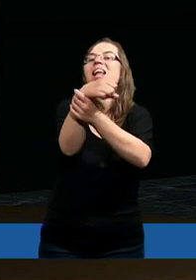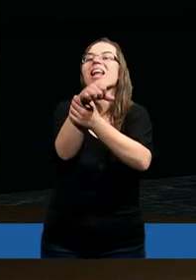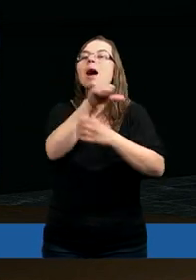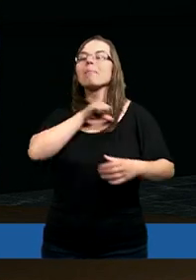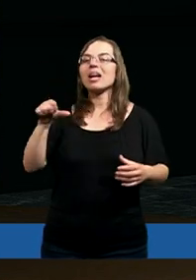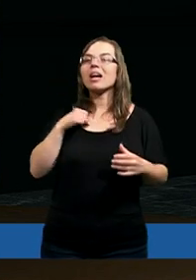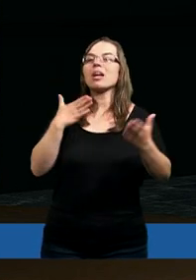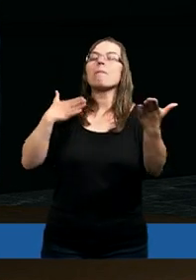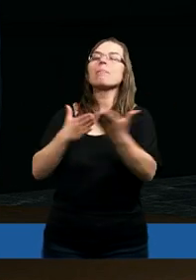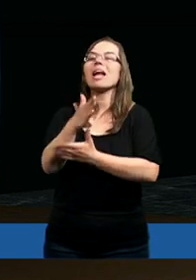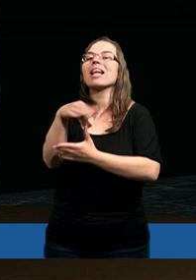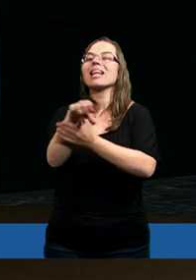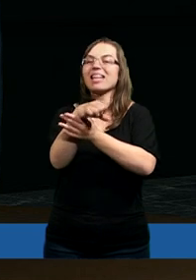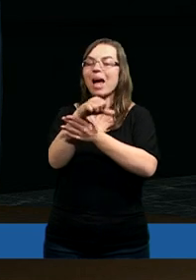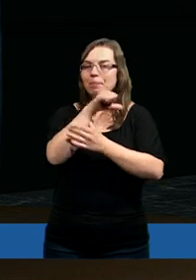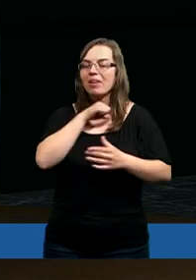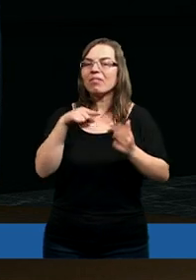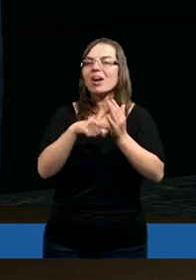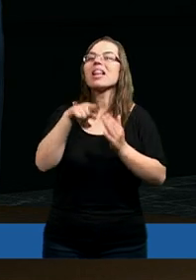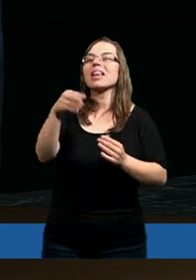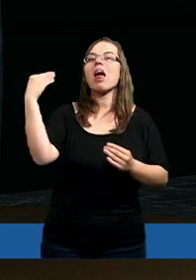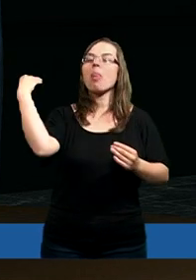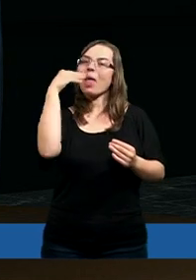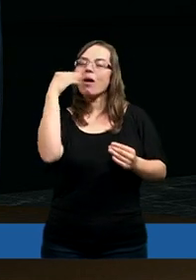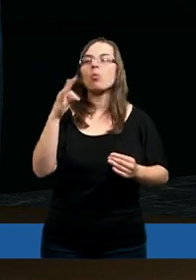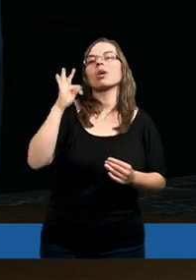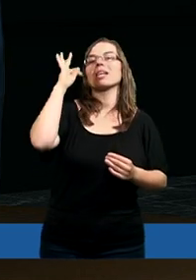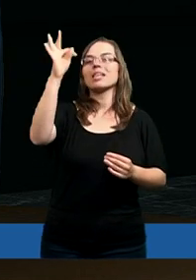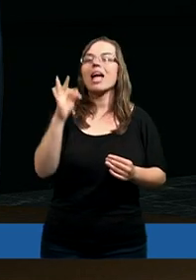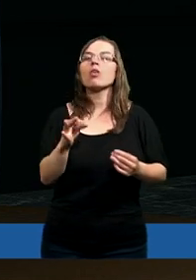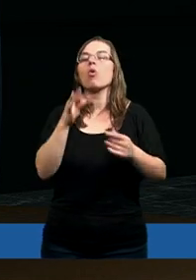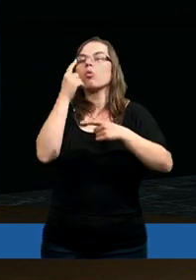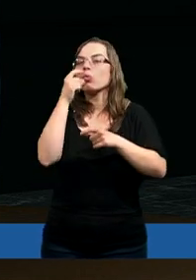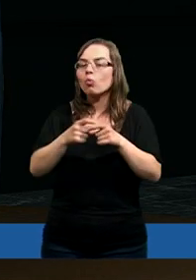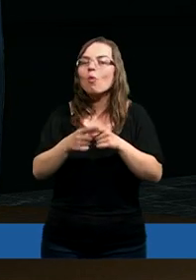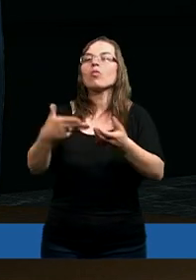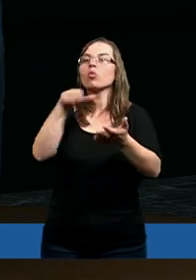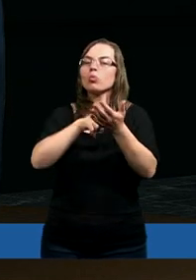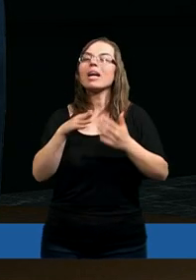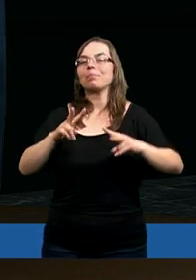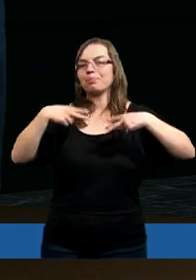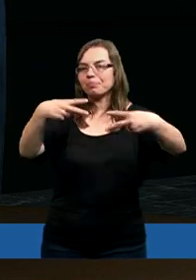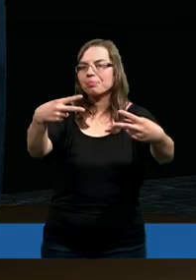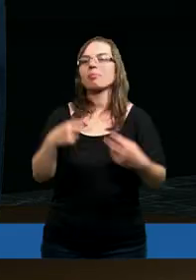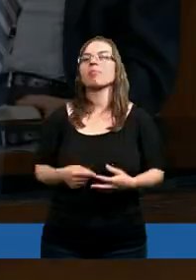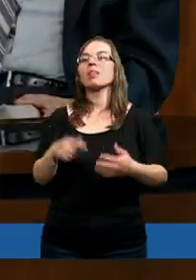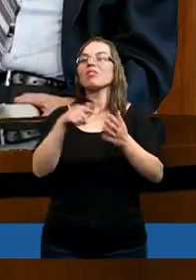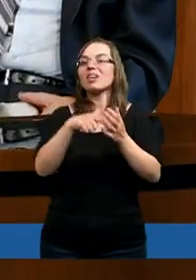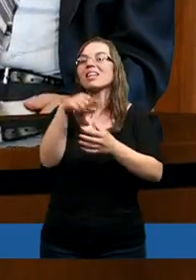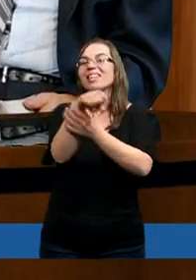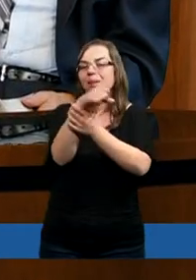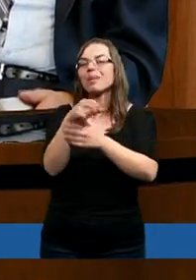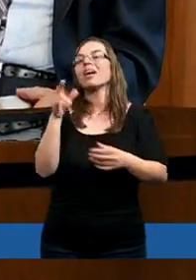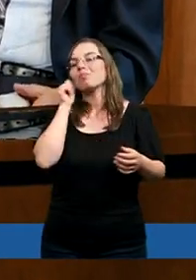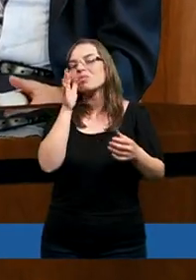zapierać przez zapieranie się Jego nauki, Jego wzoru, który nam pozostawił. Swoim życiem się